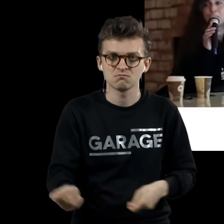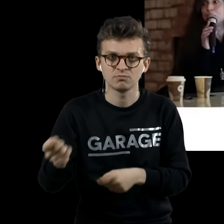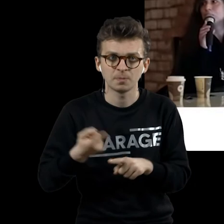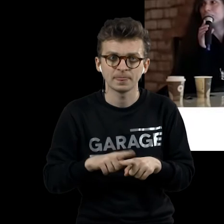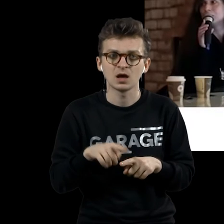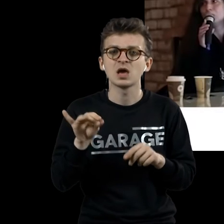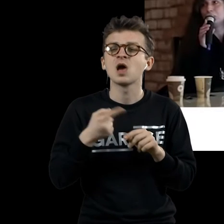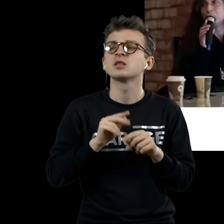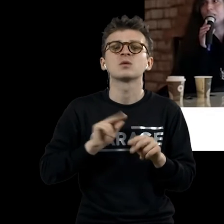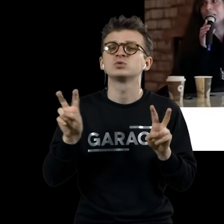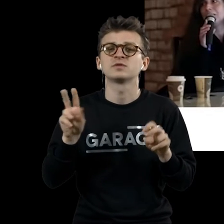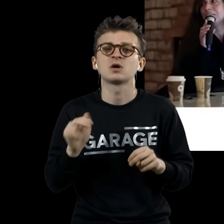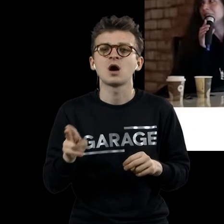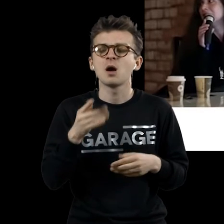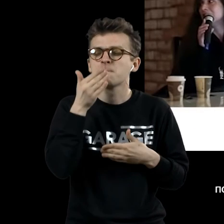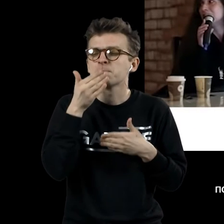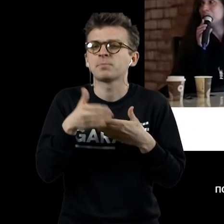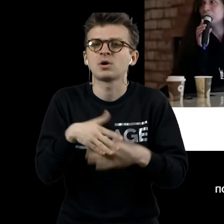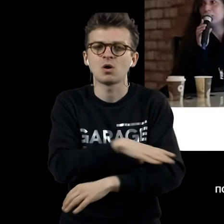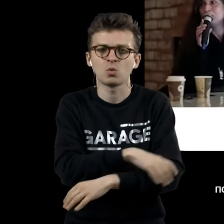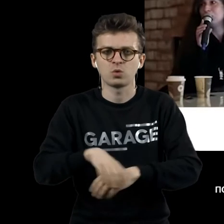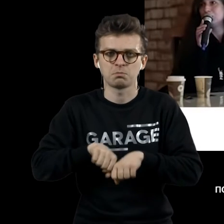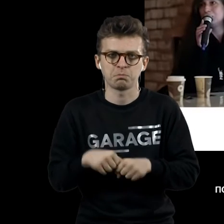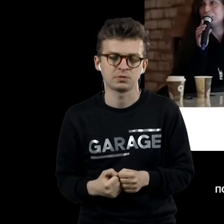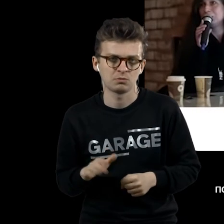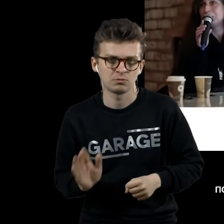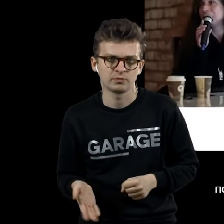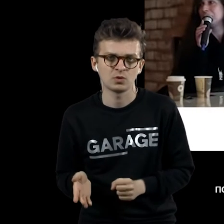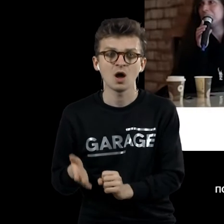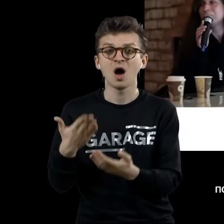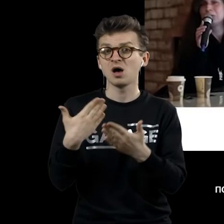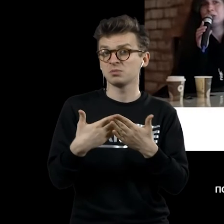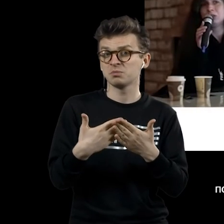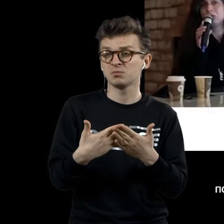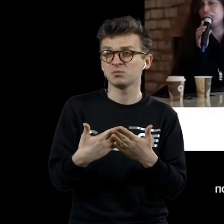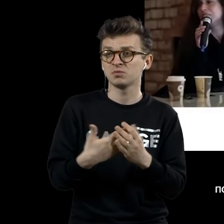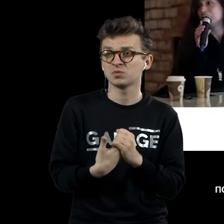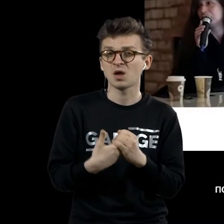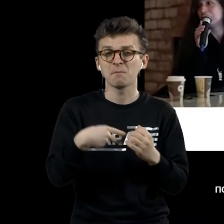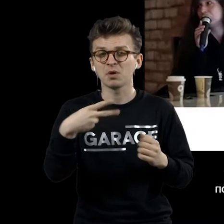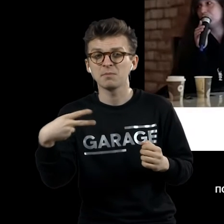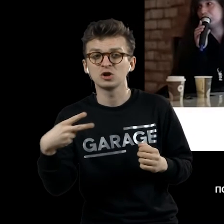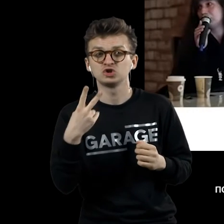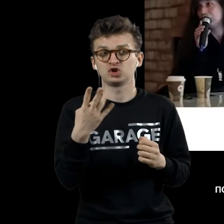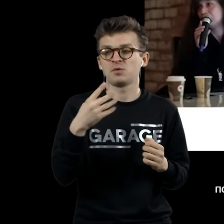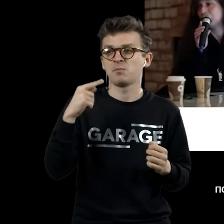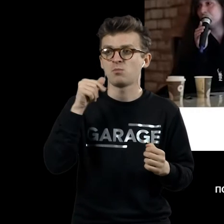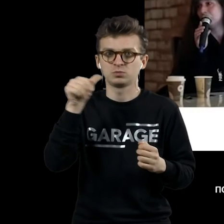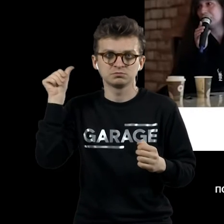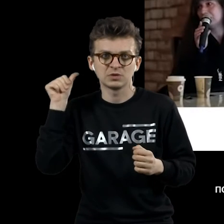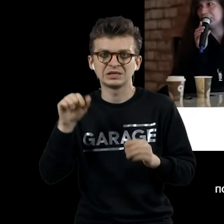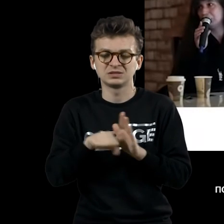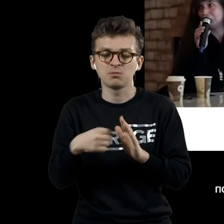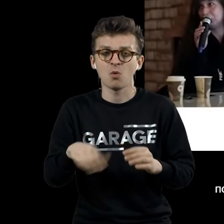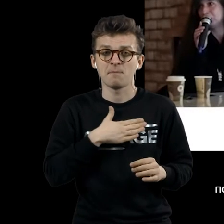В предчувствии сломанной руки. Вот в прошлой зиму примерно четверо моих знакомых поломали руки